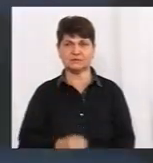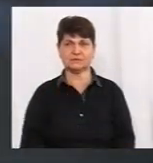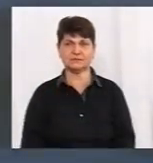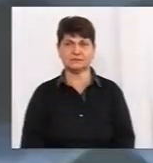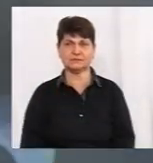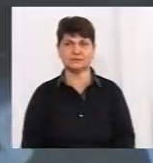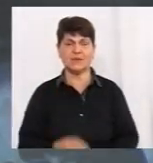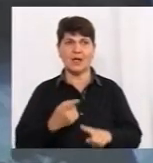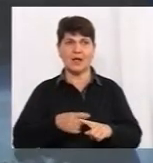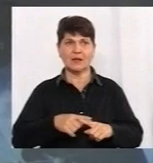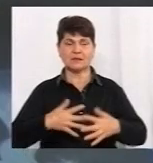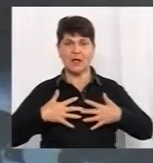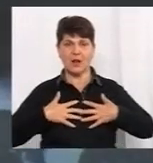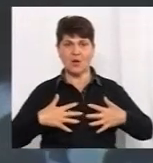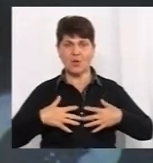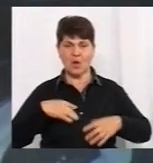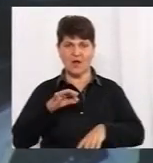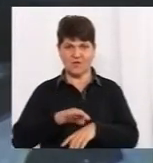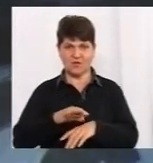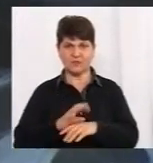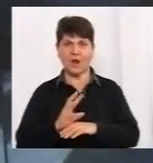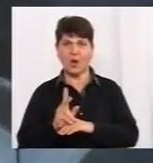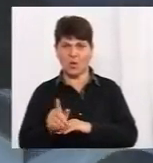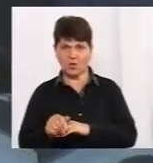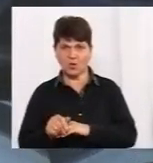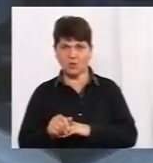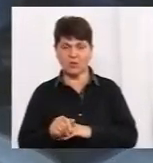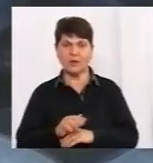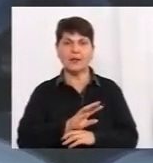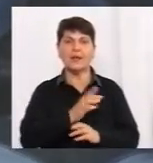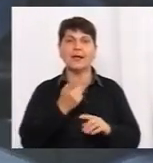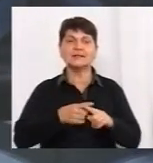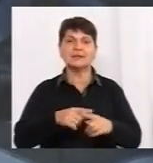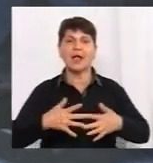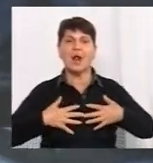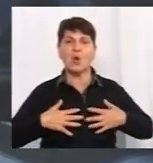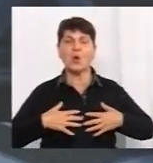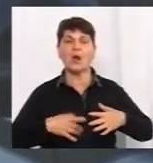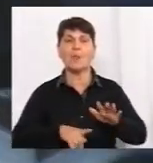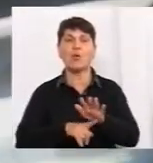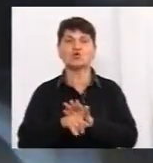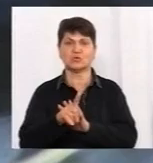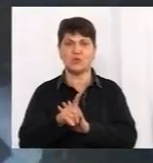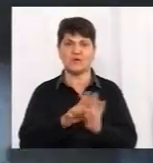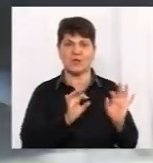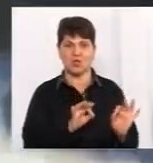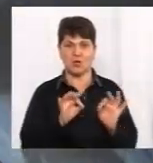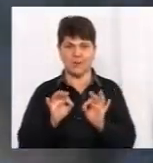Це легені хворого на коронавірус? легені на початковому етапі, який нормальний.